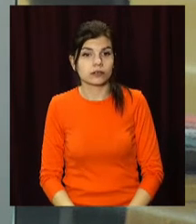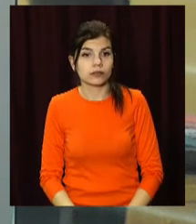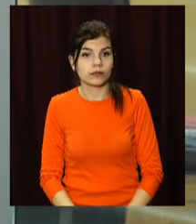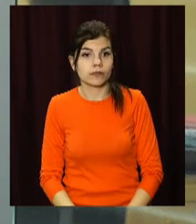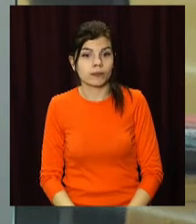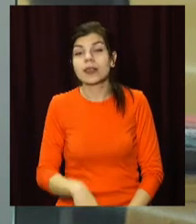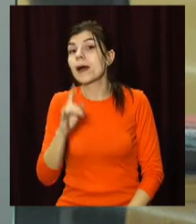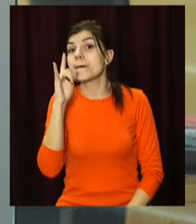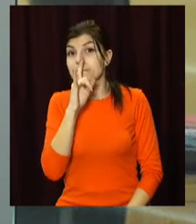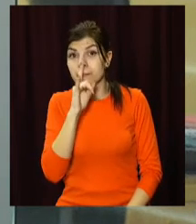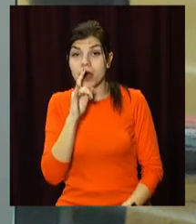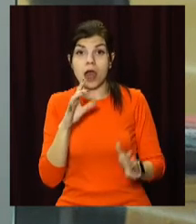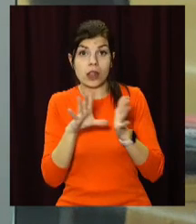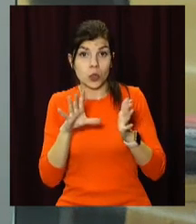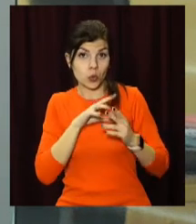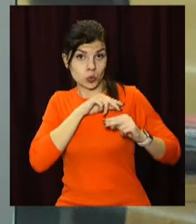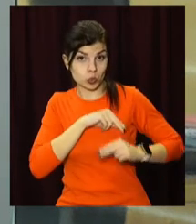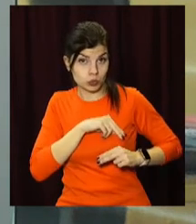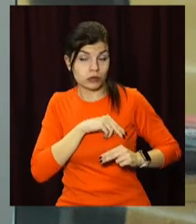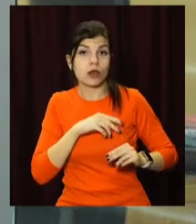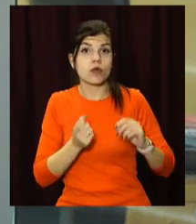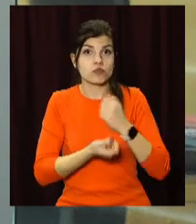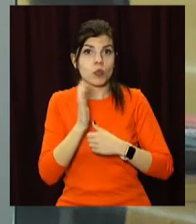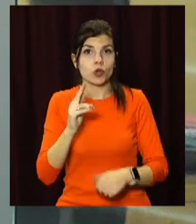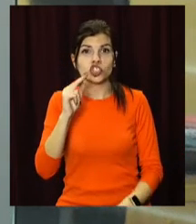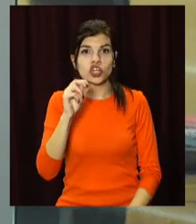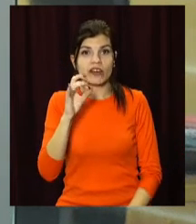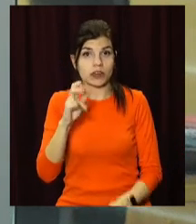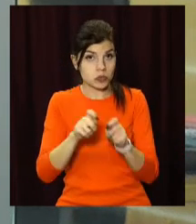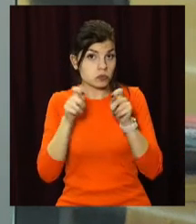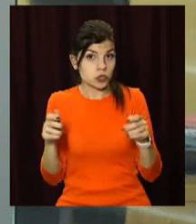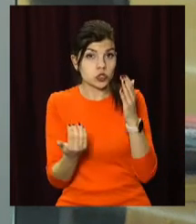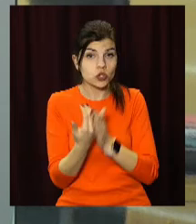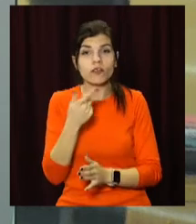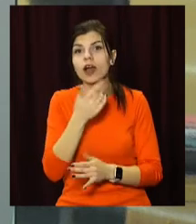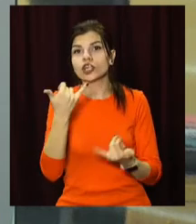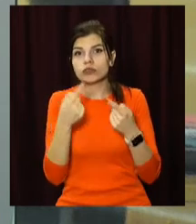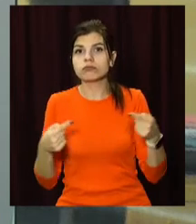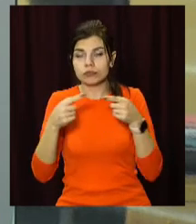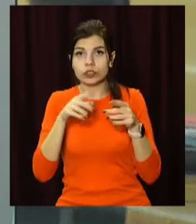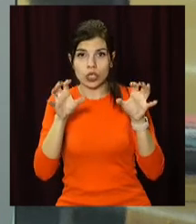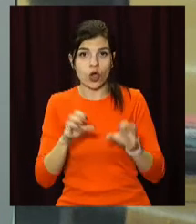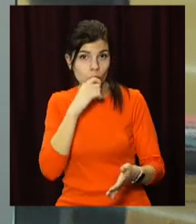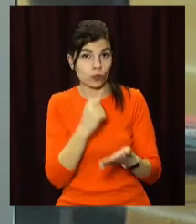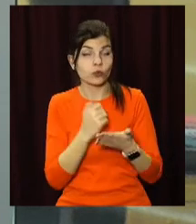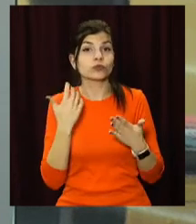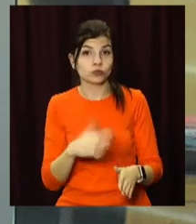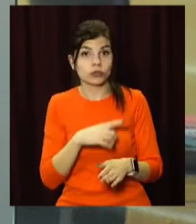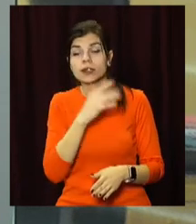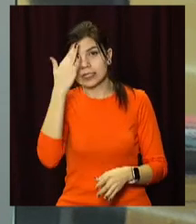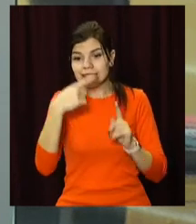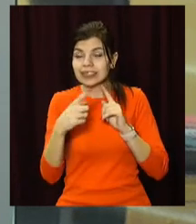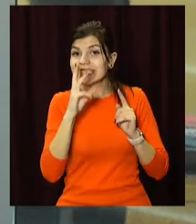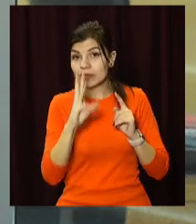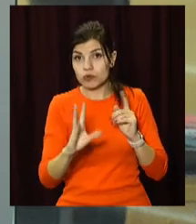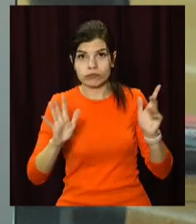Перші електронні трудові книжки в Україні з'являться у червні. Сьогодні опублікували відповідний закон. Відтак, чинними він стане за три